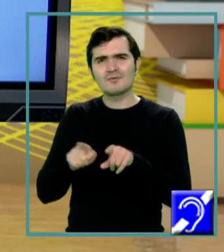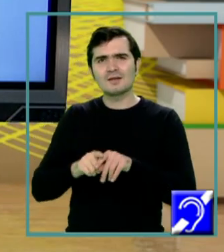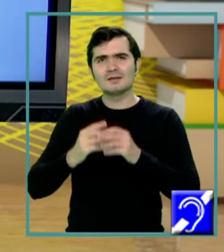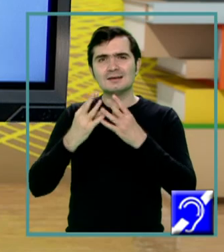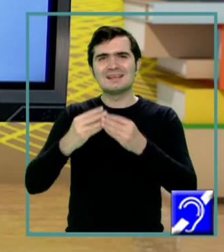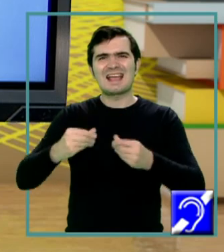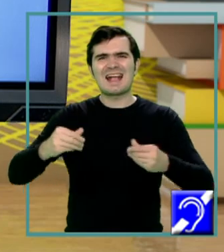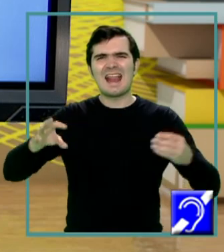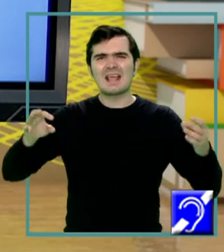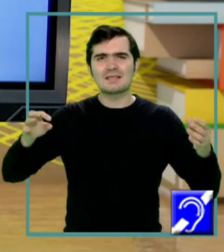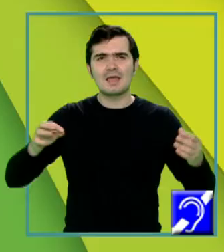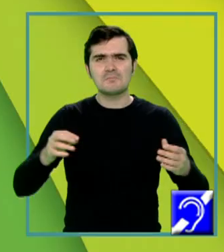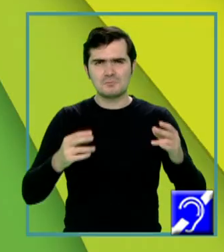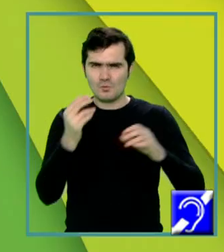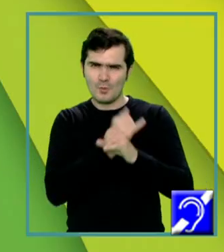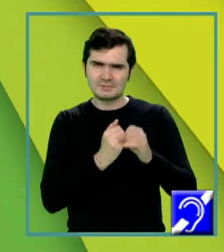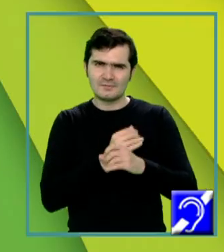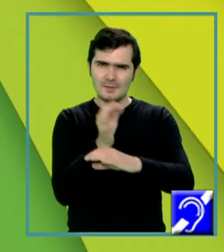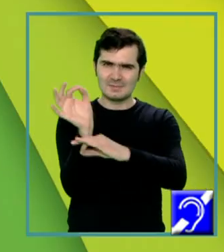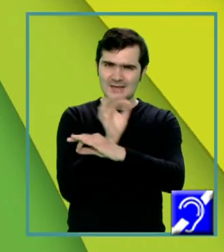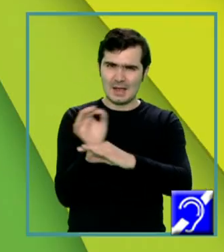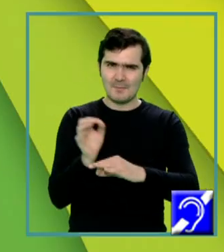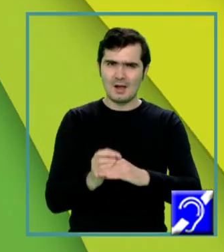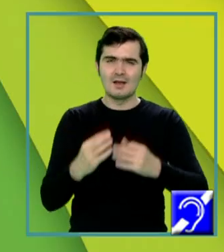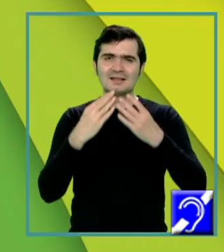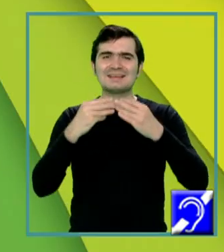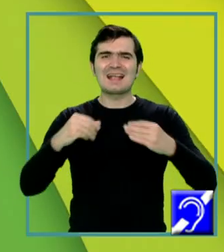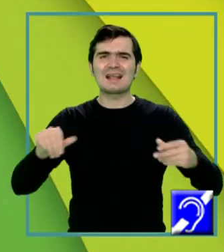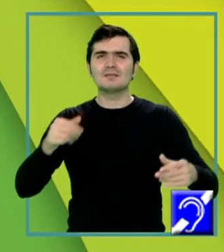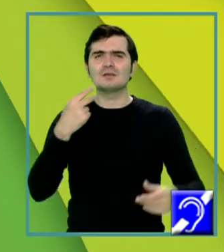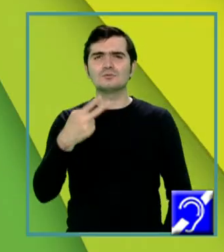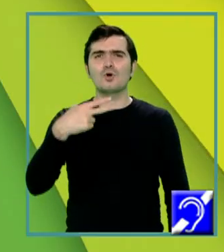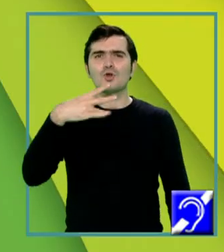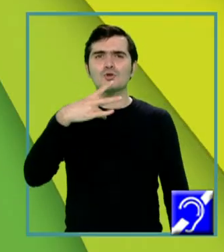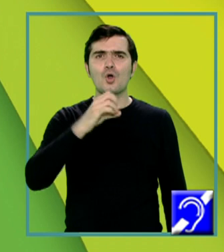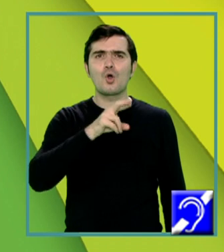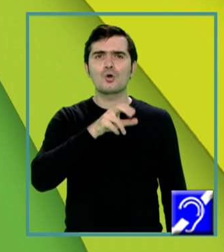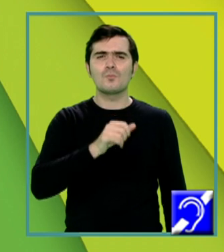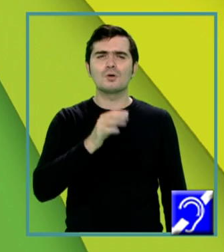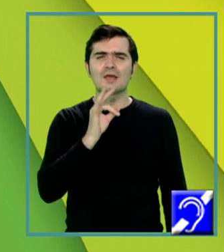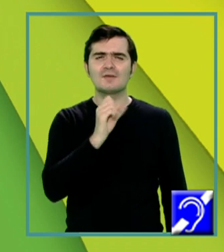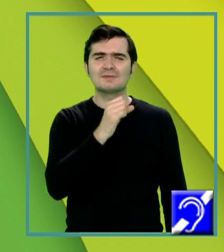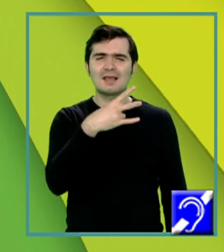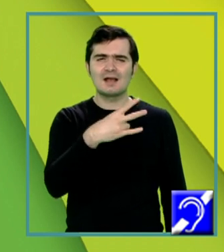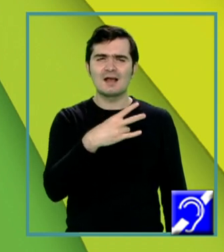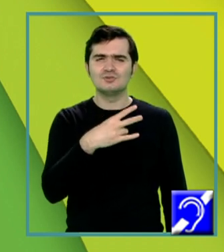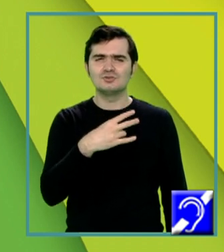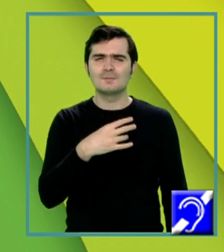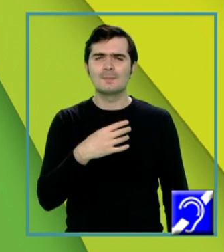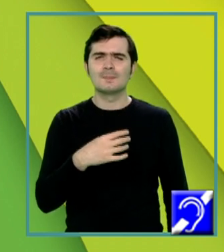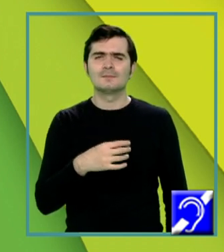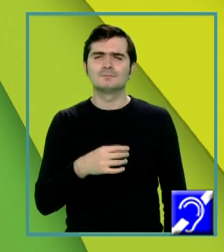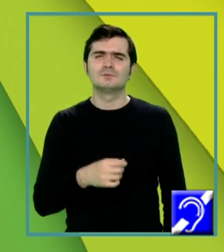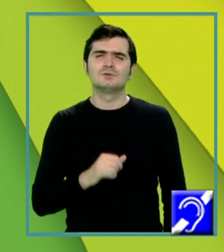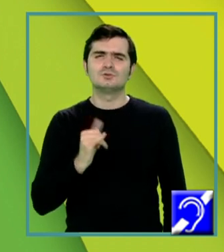observăm această schemă de reglaj, începe să secrete doi hormoni, FSH, foliculo-stimulant